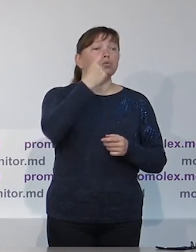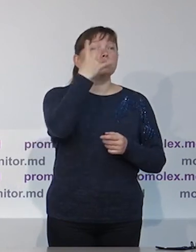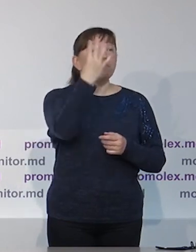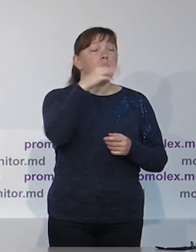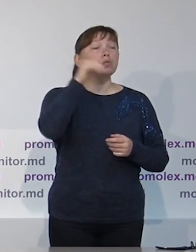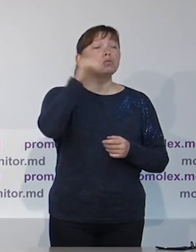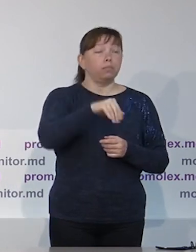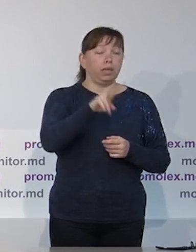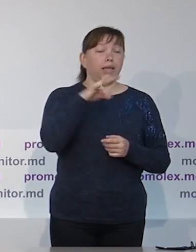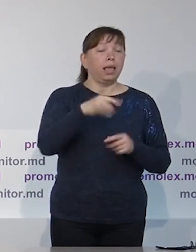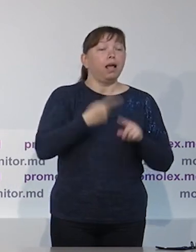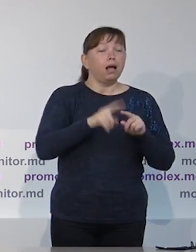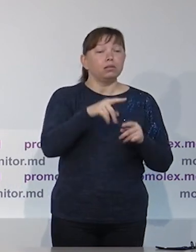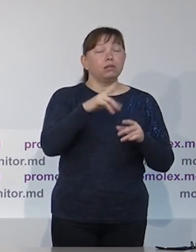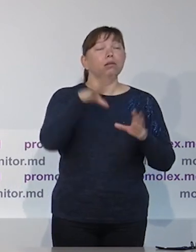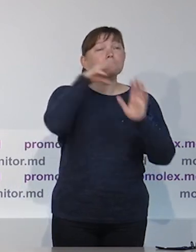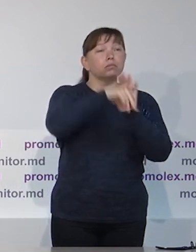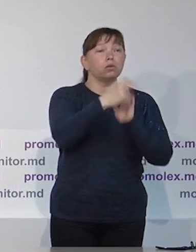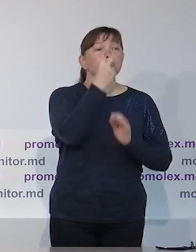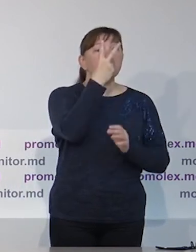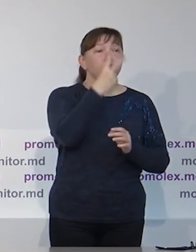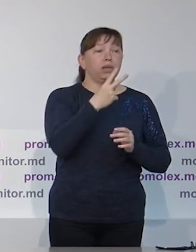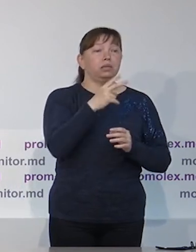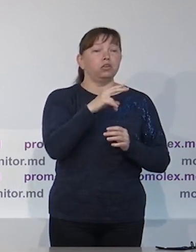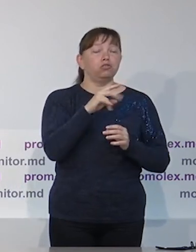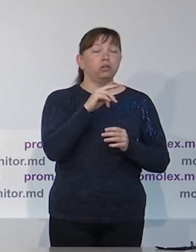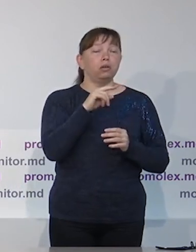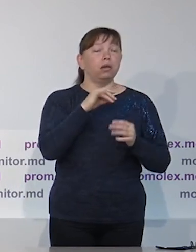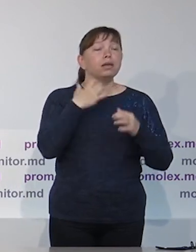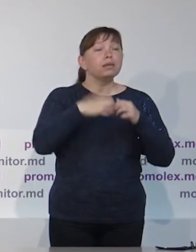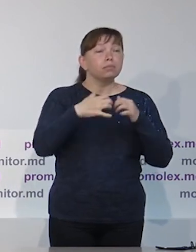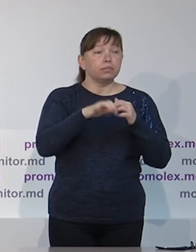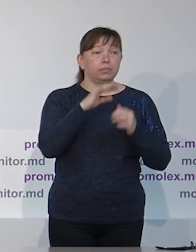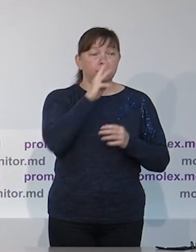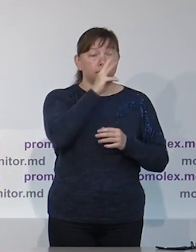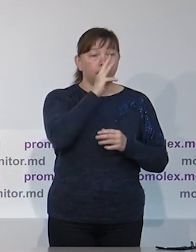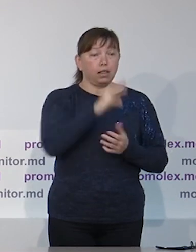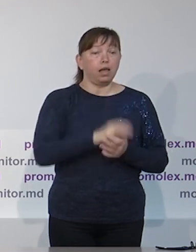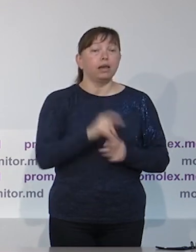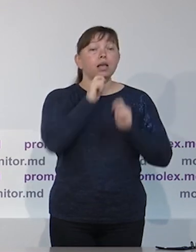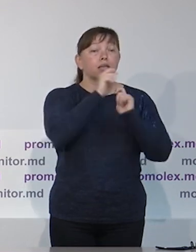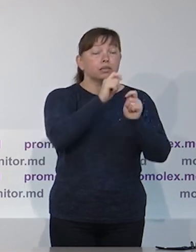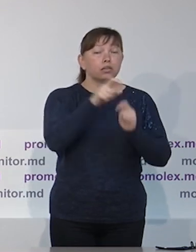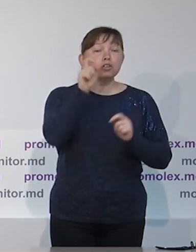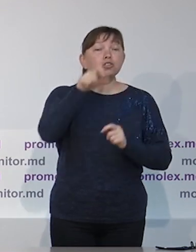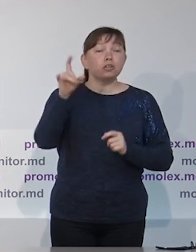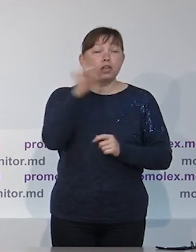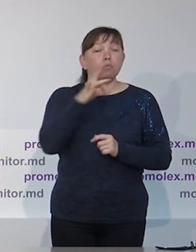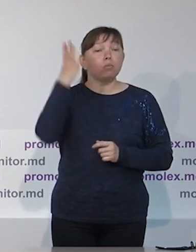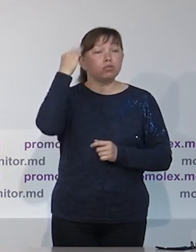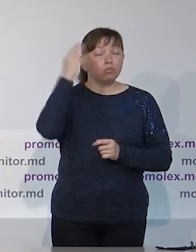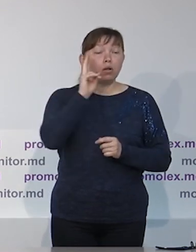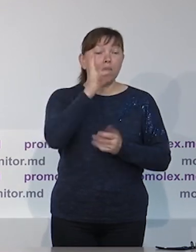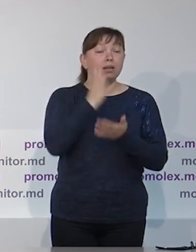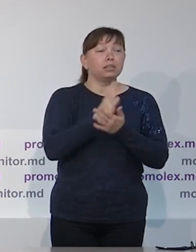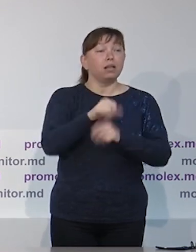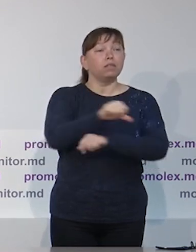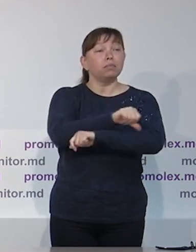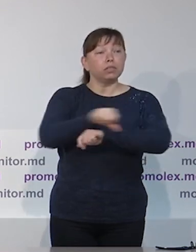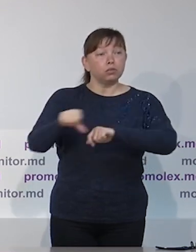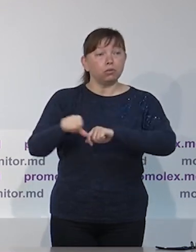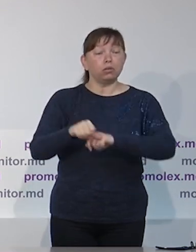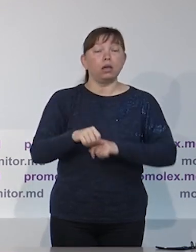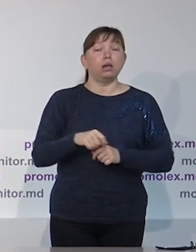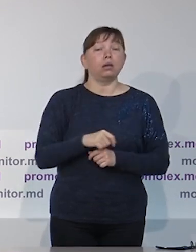минимальных заработных плат, это около 52 тысяч шлейф. Юридическое лицо до примерно 104 тысяч